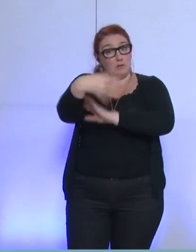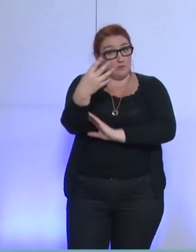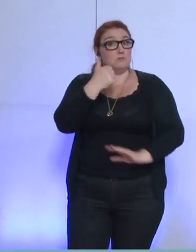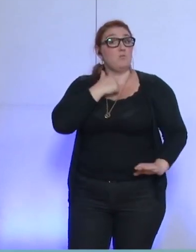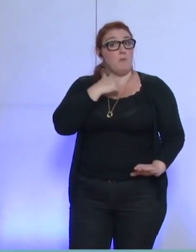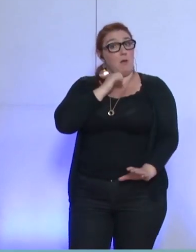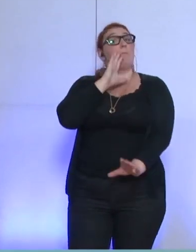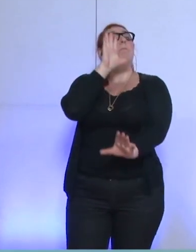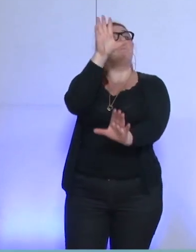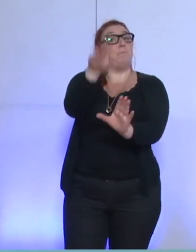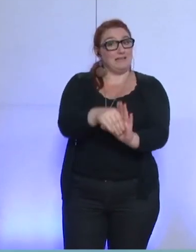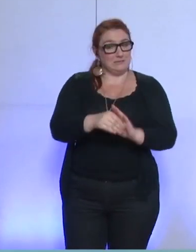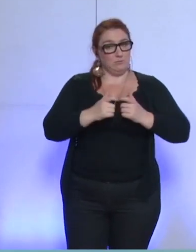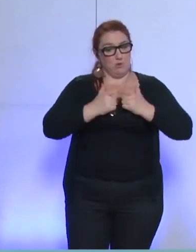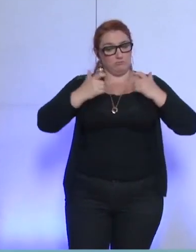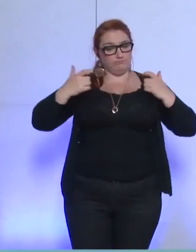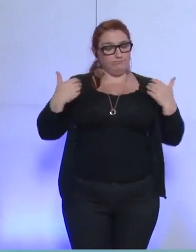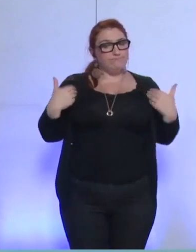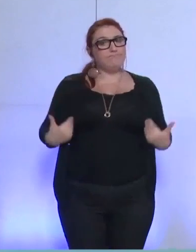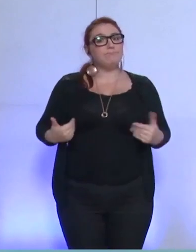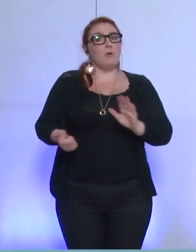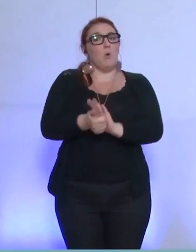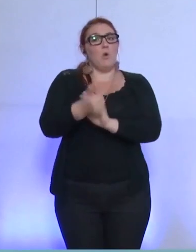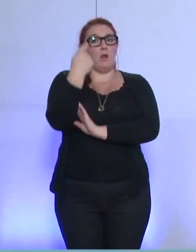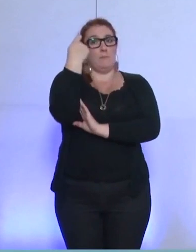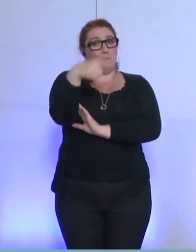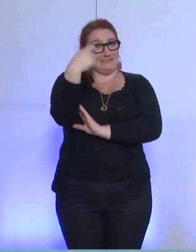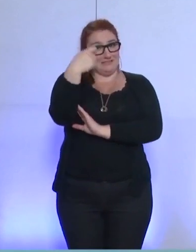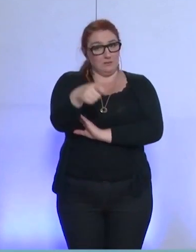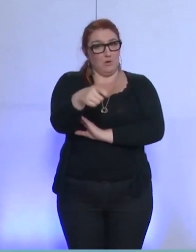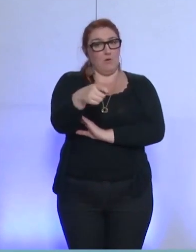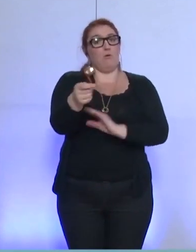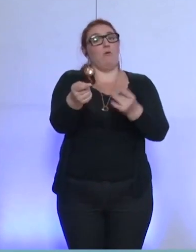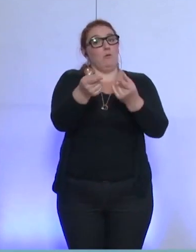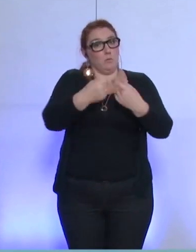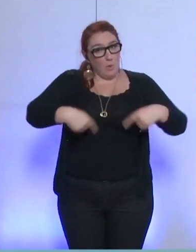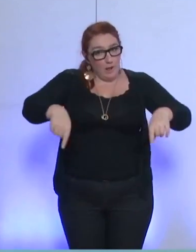j'ai participé comme président de la commission d'appel d'offres.